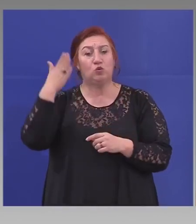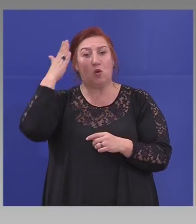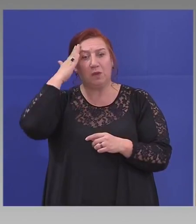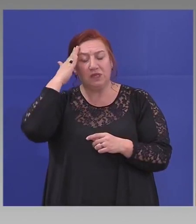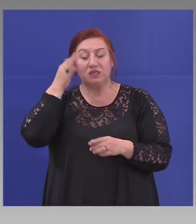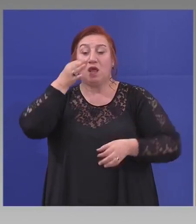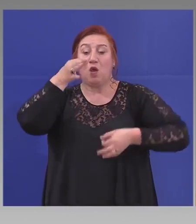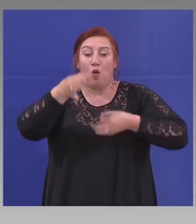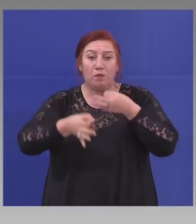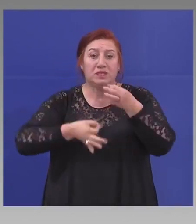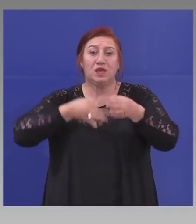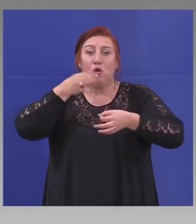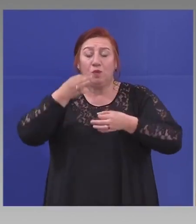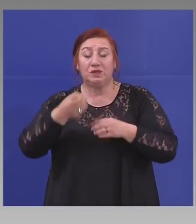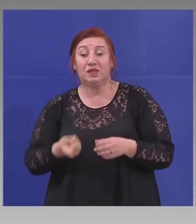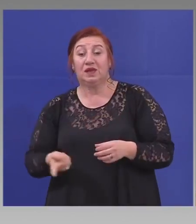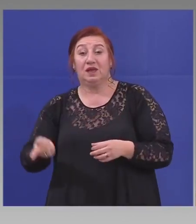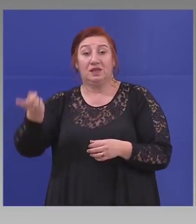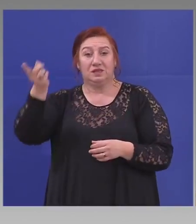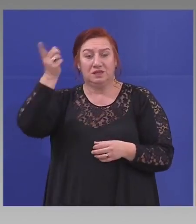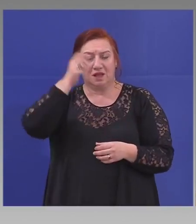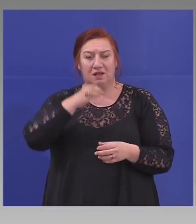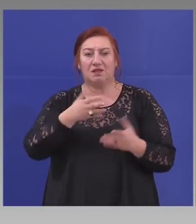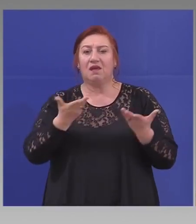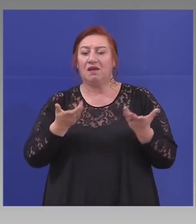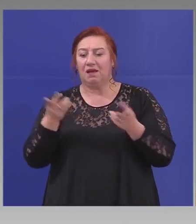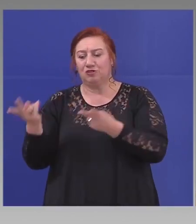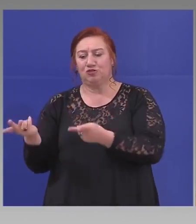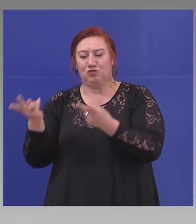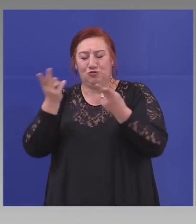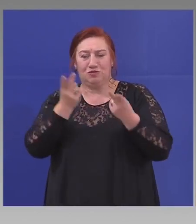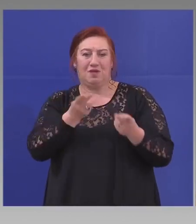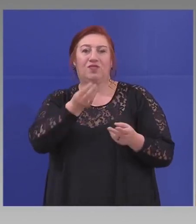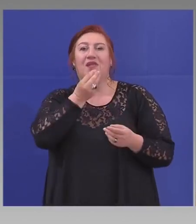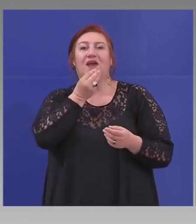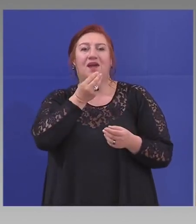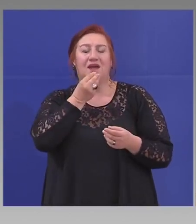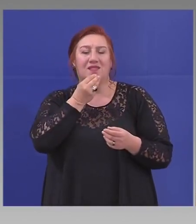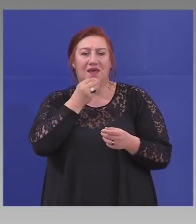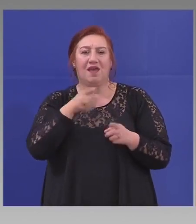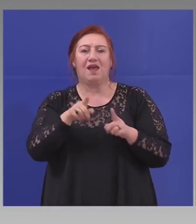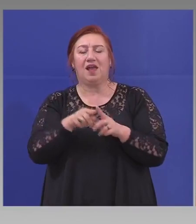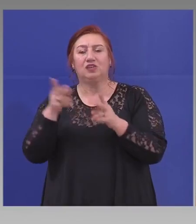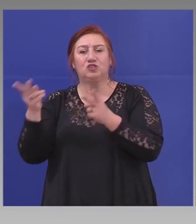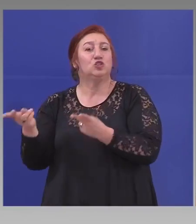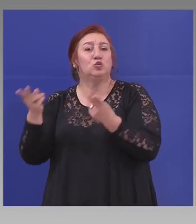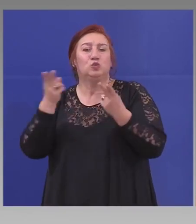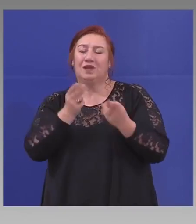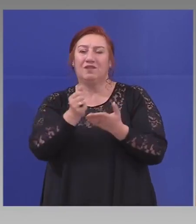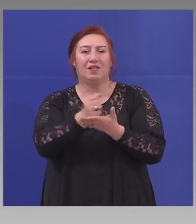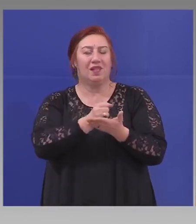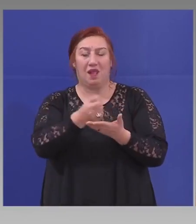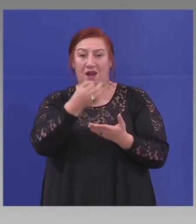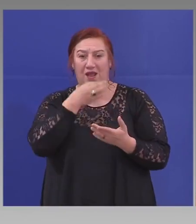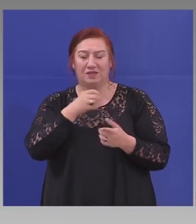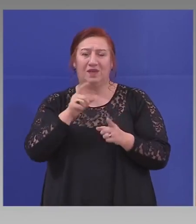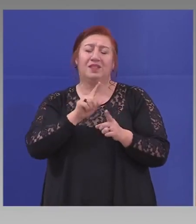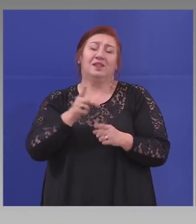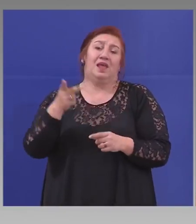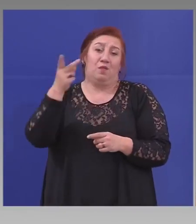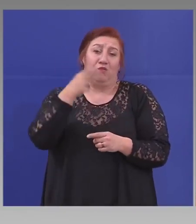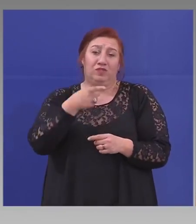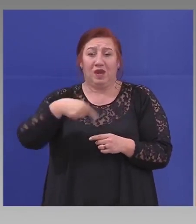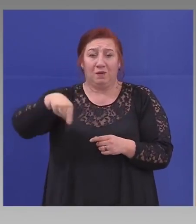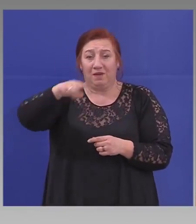обясняват цял ден, как ще се доставят храни, медикаменти, и да не се повтарям, но сигурно и втръснахме.